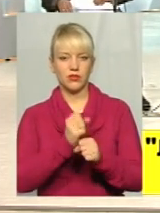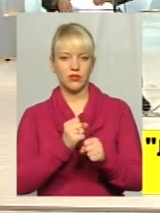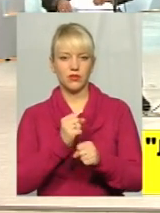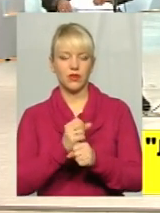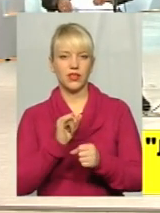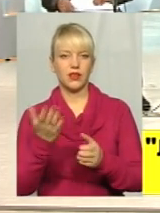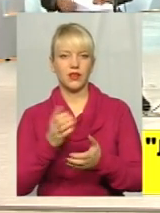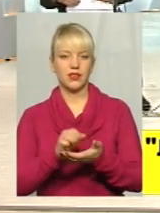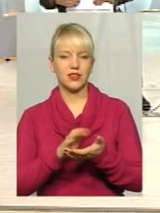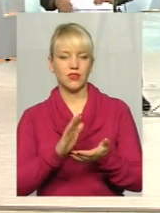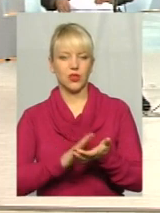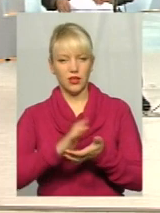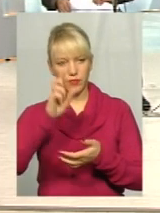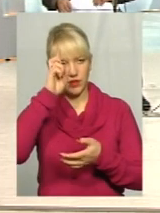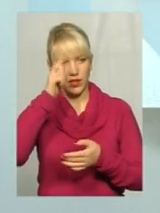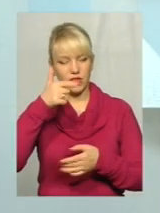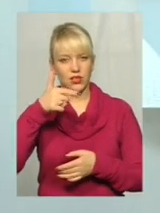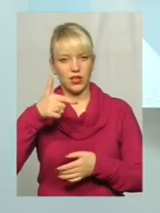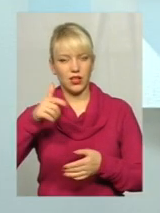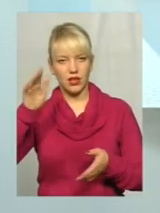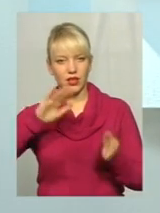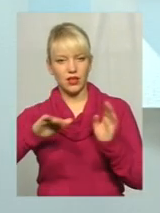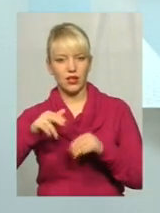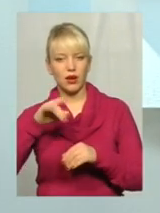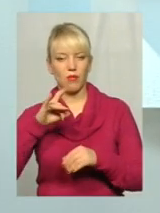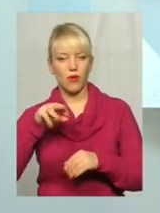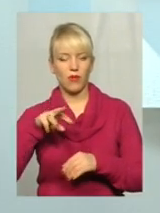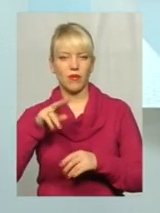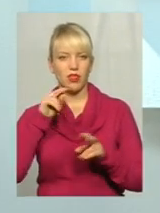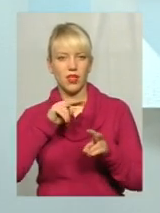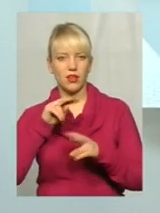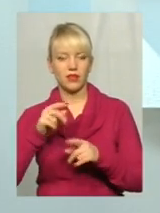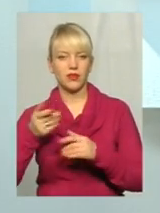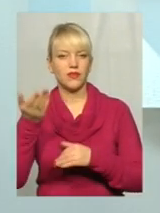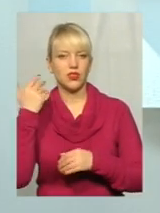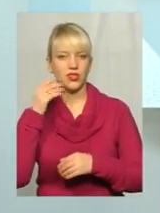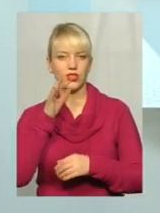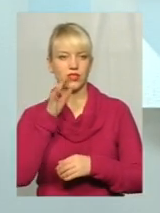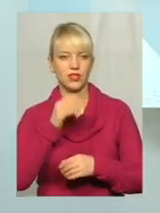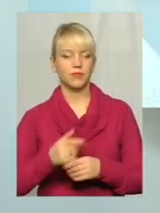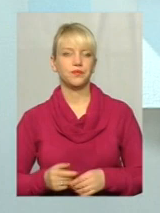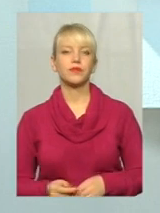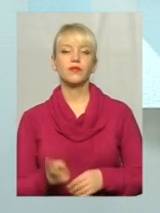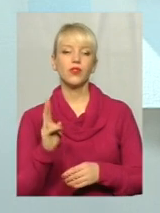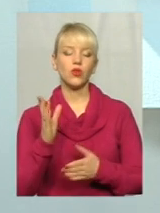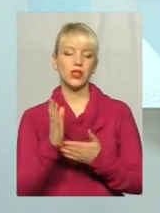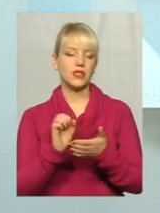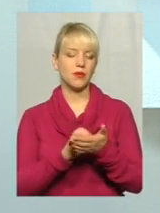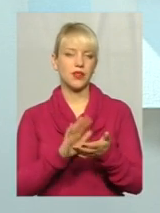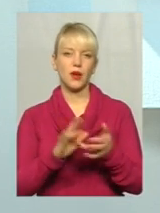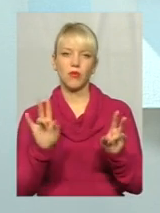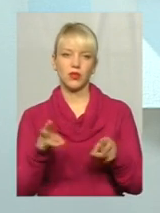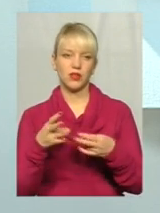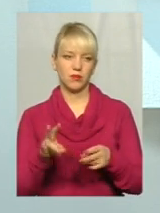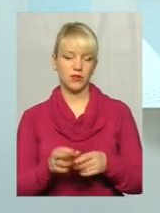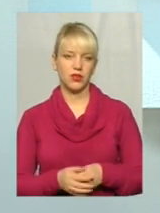Держгірпромнагляді ще в ті часи. Вони є зареєстровані. Ті, які зареєстровані, не потребують. Суд не розібрався в